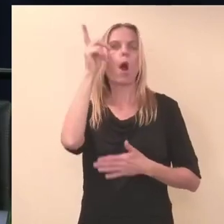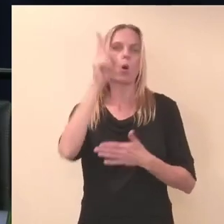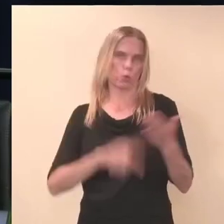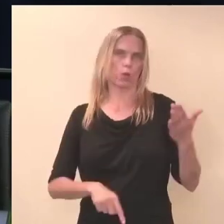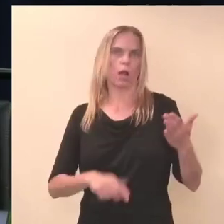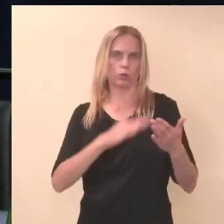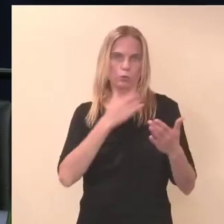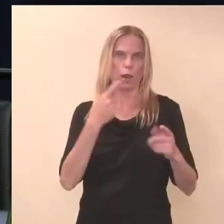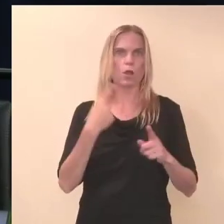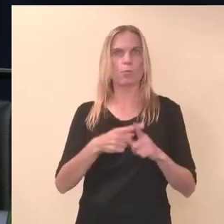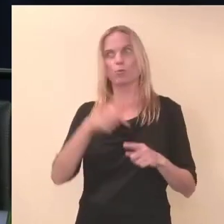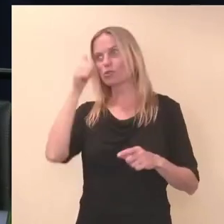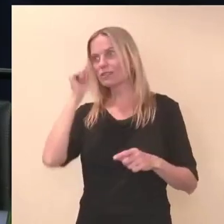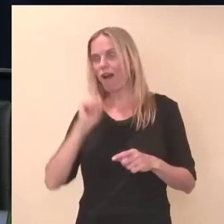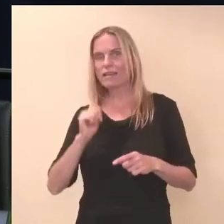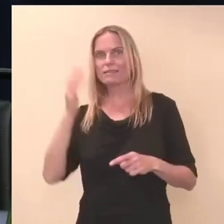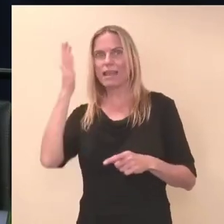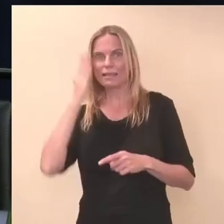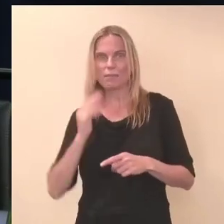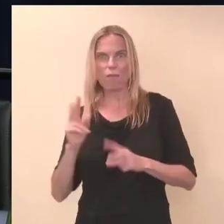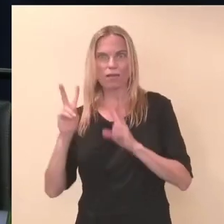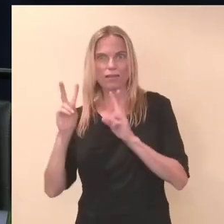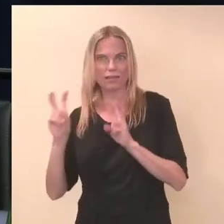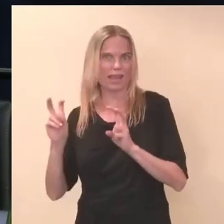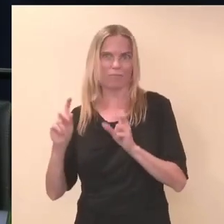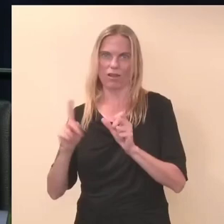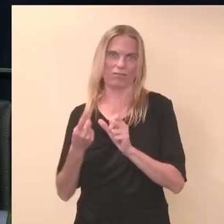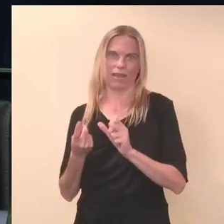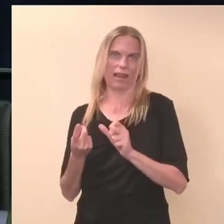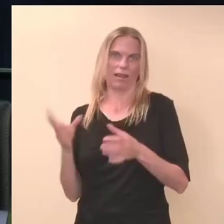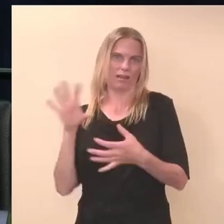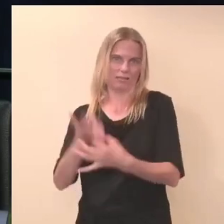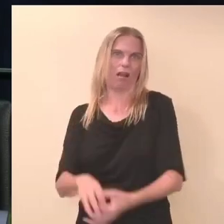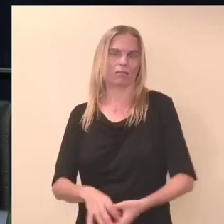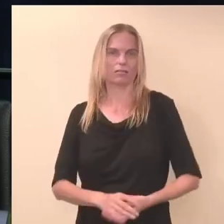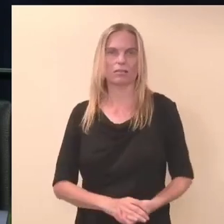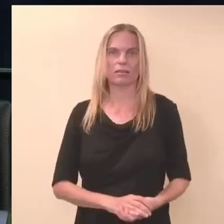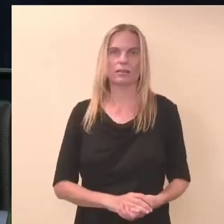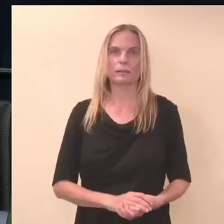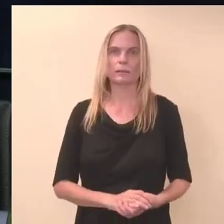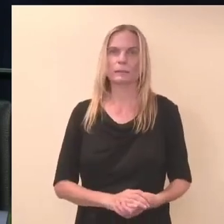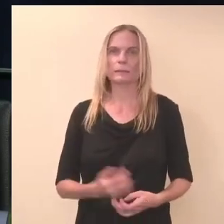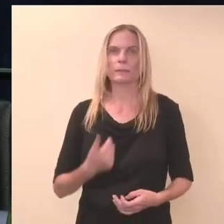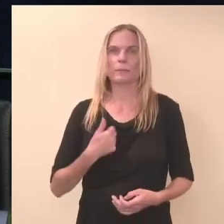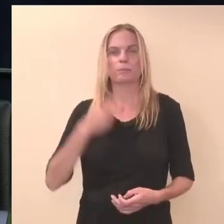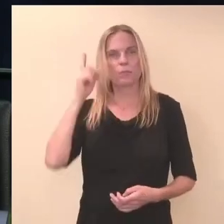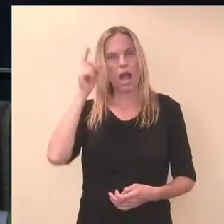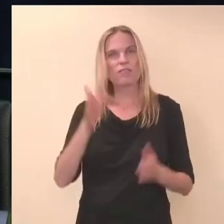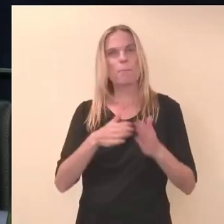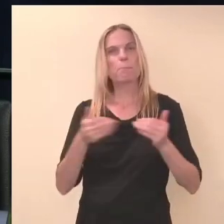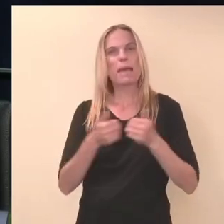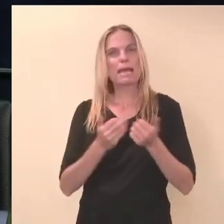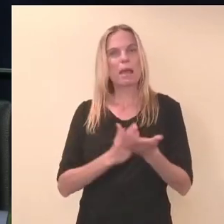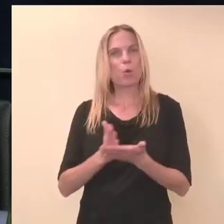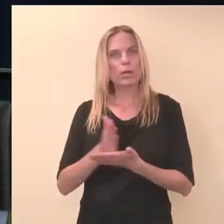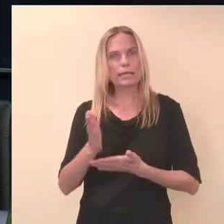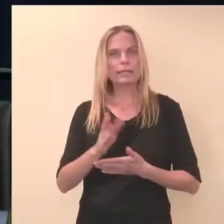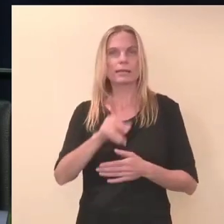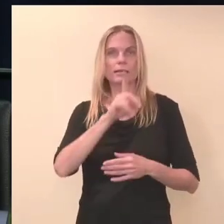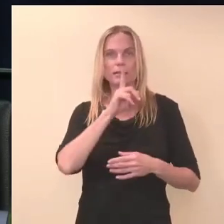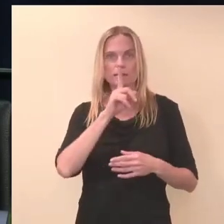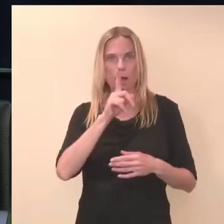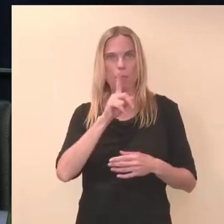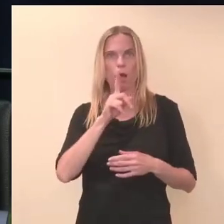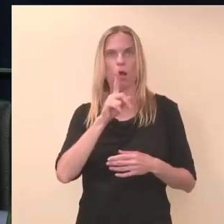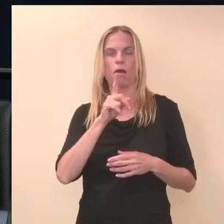naistest ja emadest ja muudest teemadest veel lisaks. Ja ma arvan, et ka perepoliitika kokkuvõttes on saanud